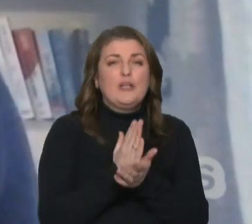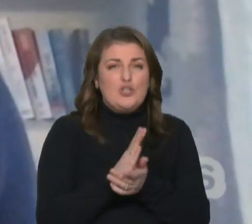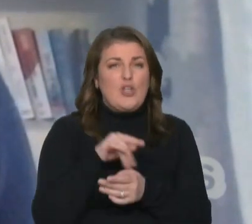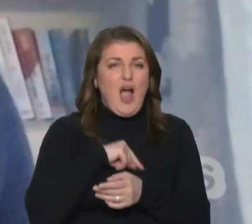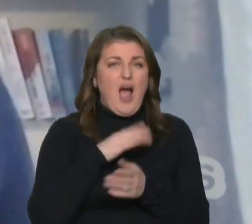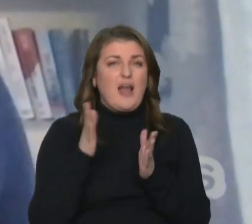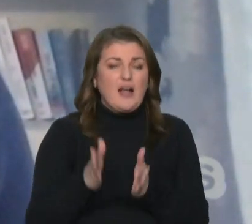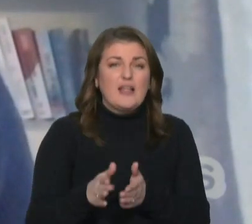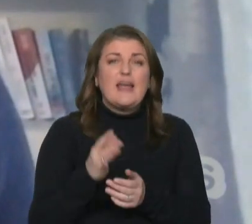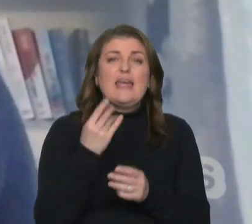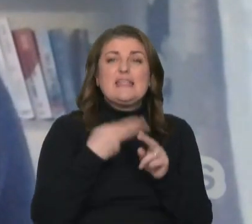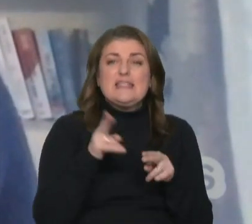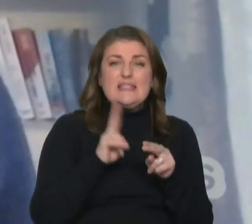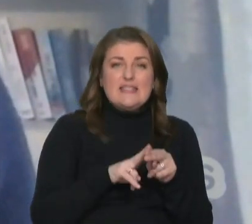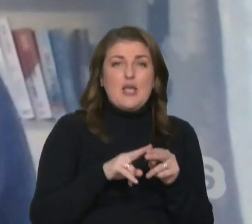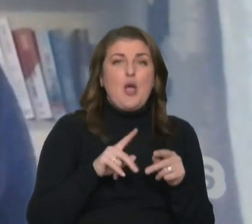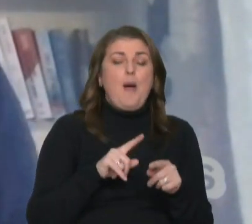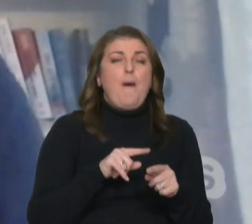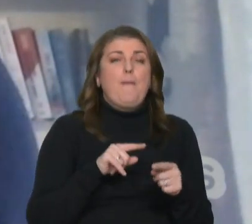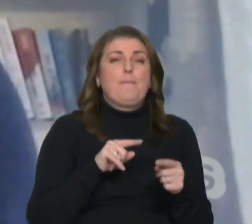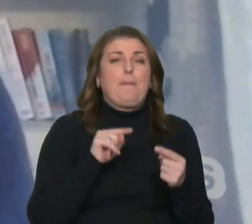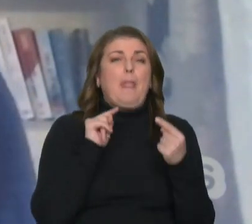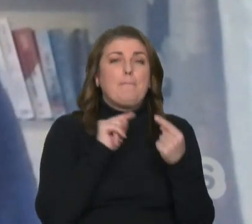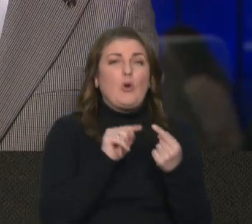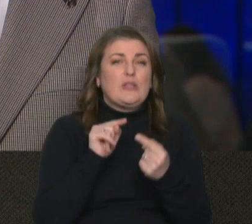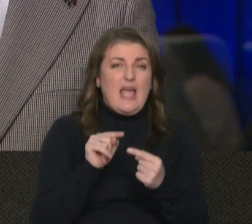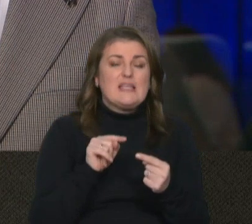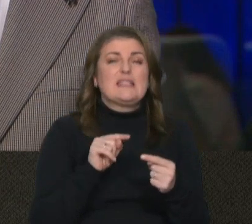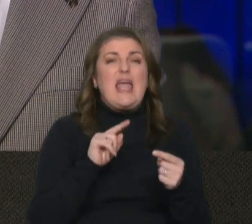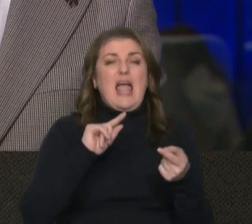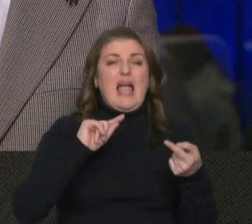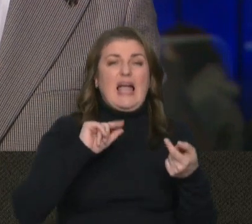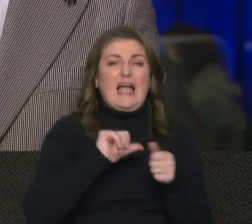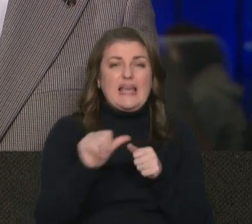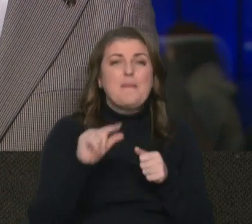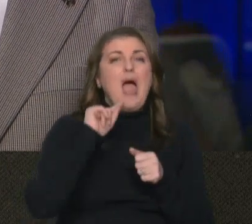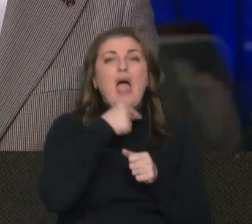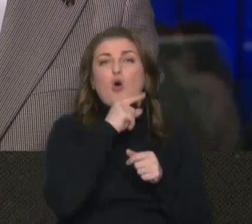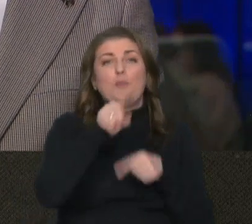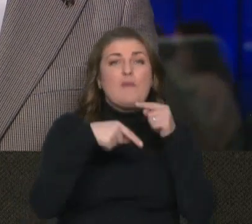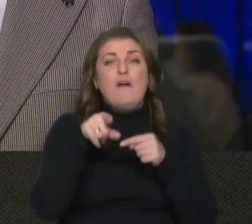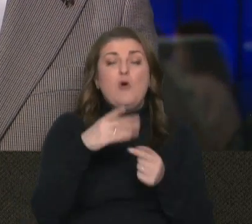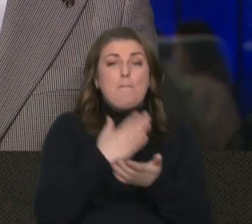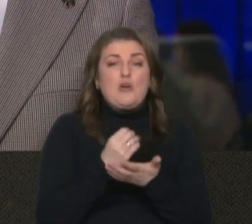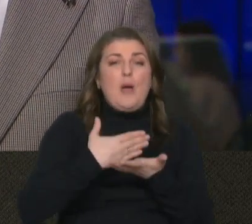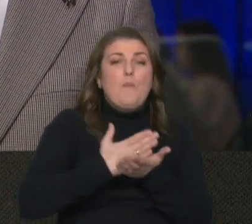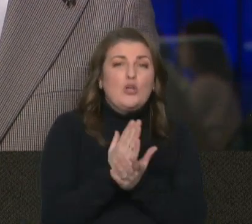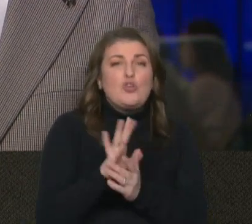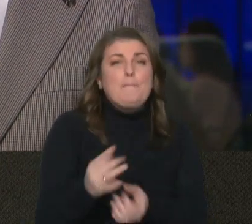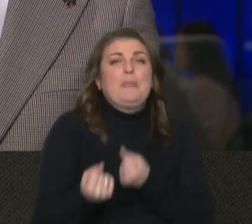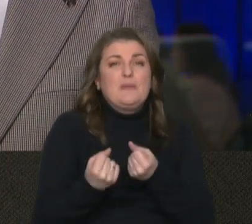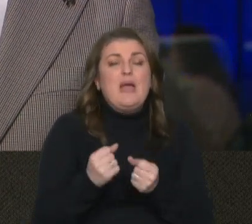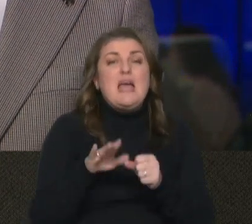ці протести, крім економічних вимог, він має ще політичну підтримку з боку